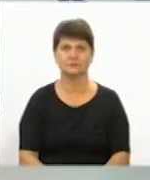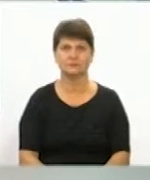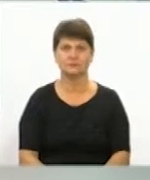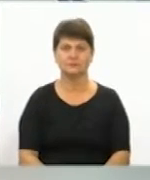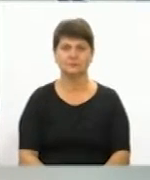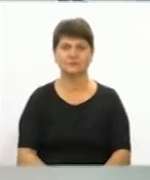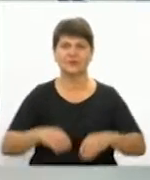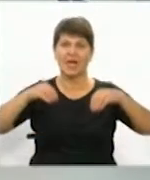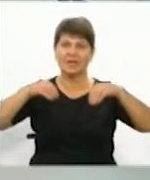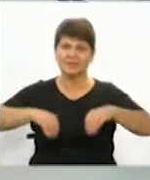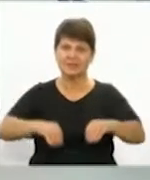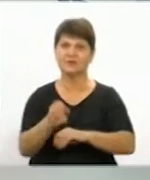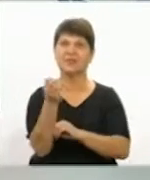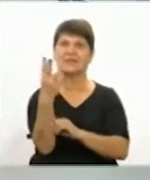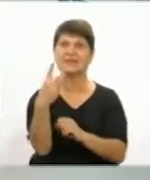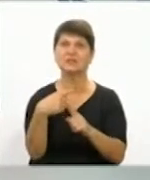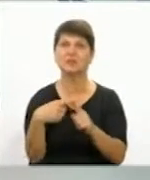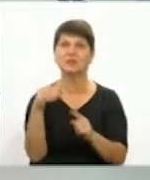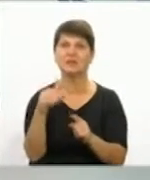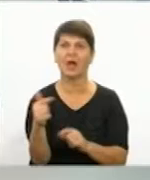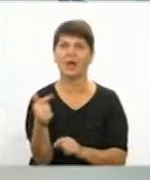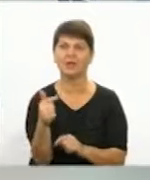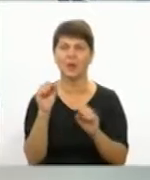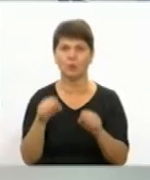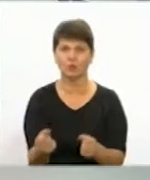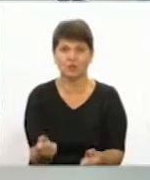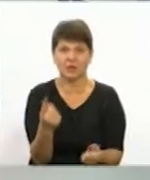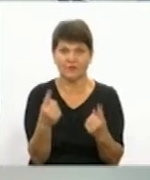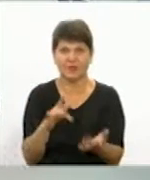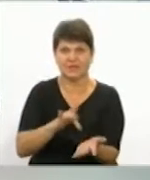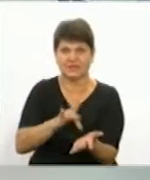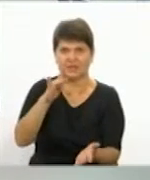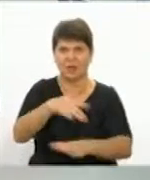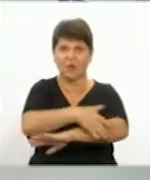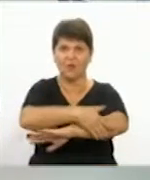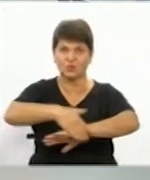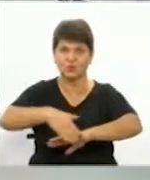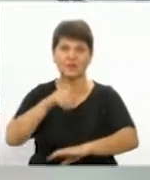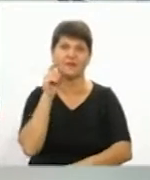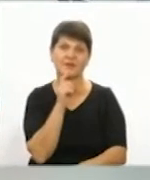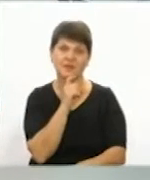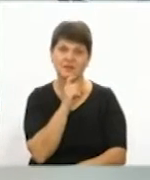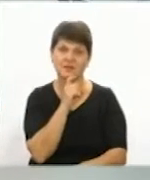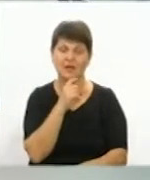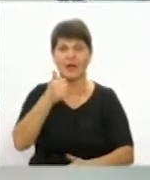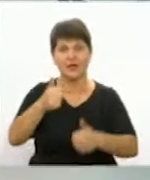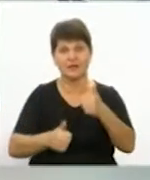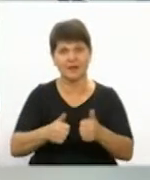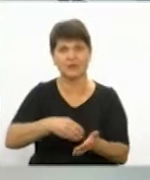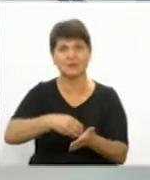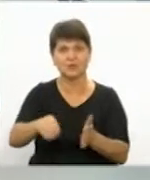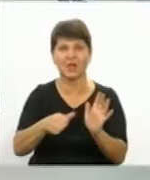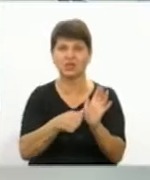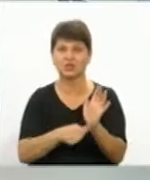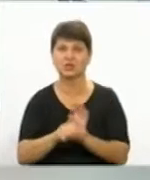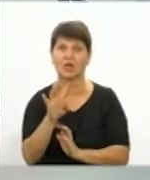Саджанці по 13,5 тисяч гривень можуть з'явитися на центральній вулиці Вінниці. Тендер на закупівлю 64